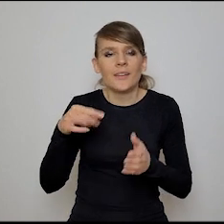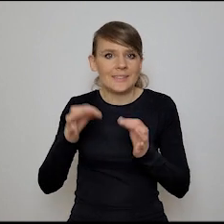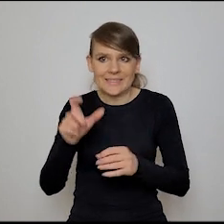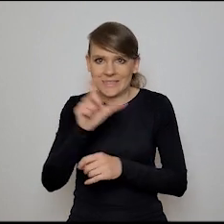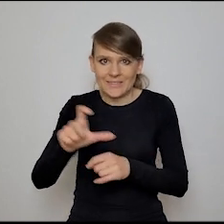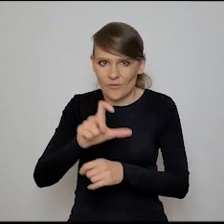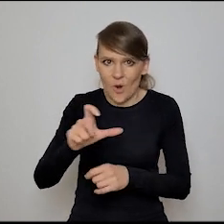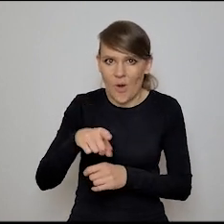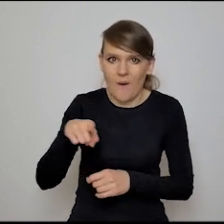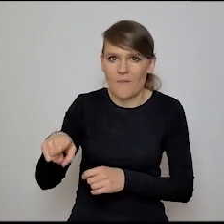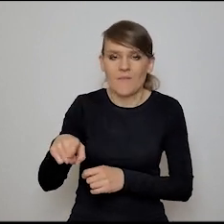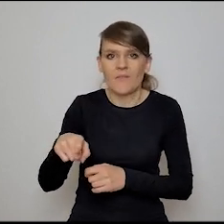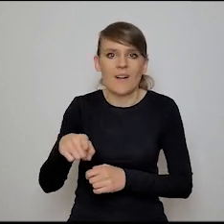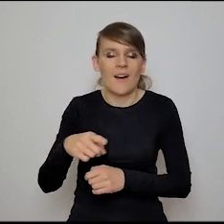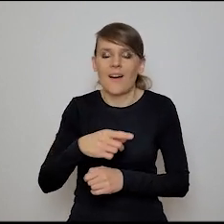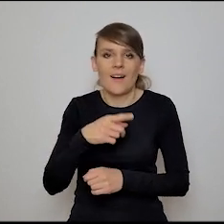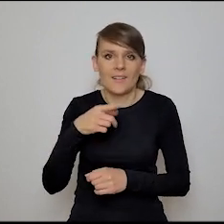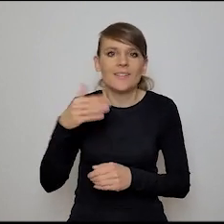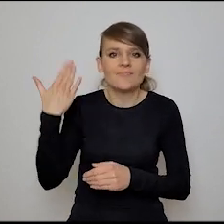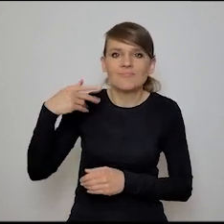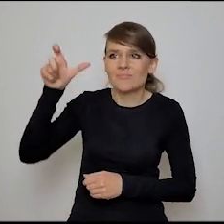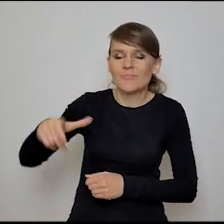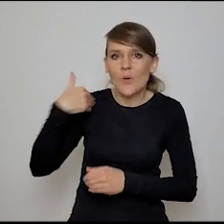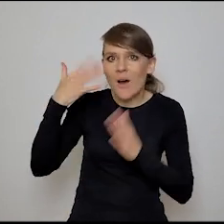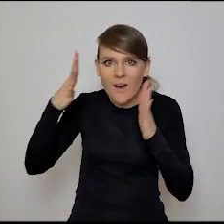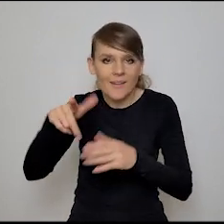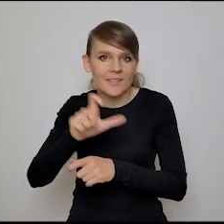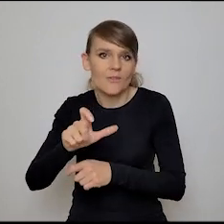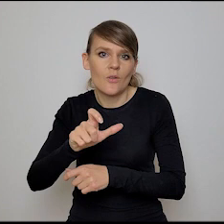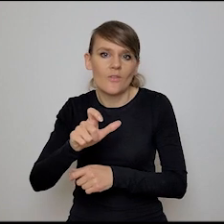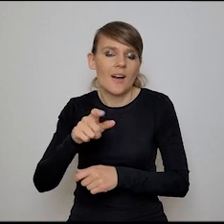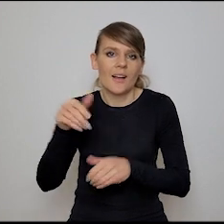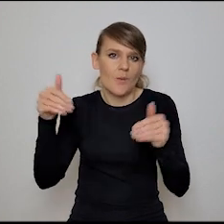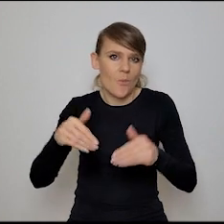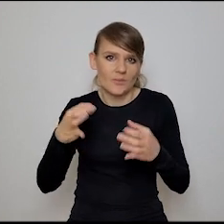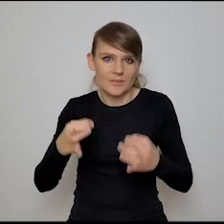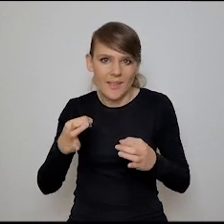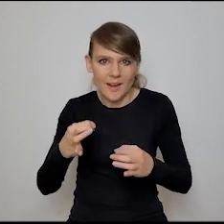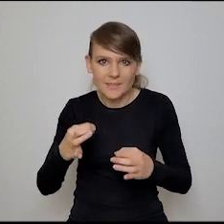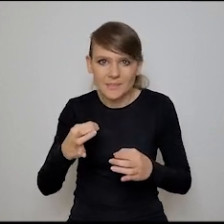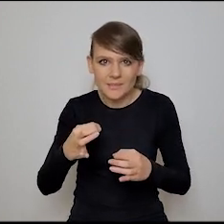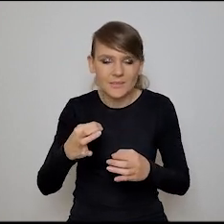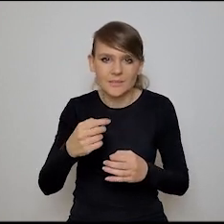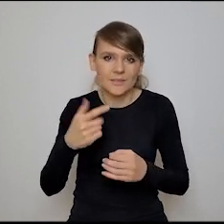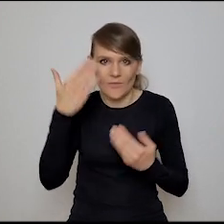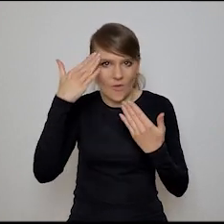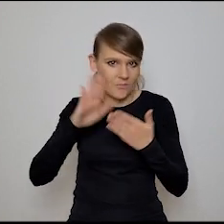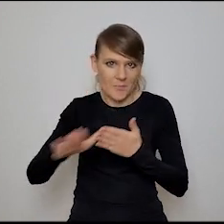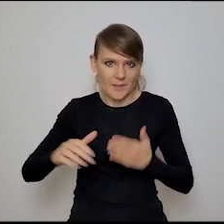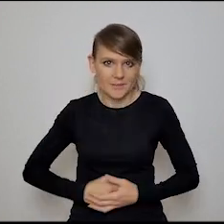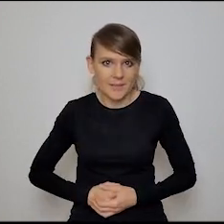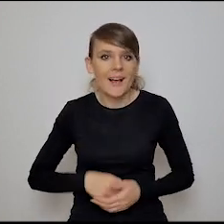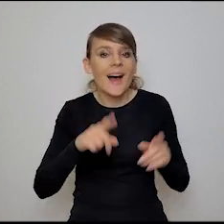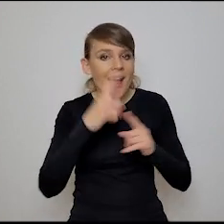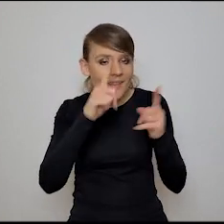cyfrowej, a nie tylko detoksu. Pewnie by tam chodzić tylko po lasku. Ale kto wiesz, kto by jeszcze był takim fanem?